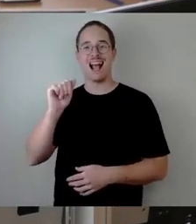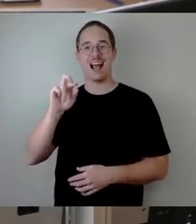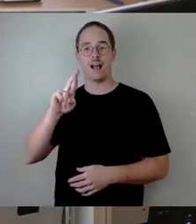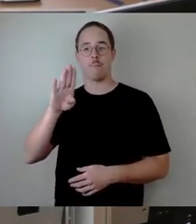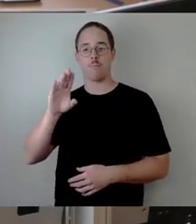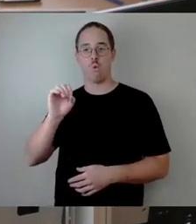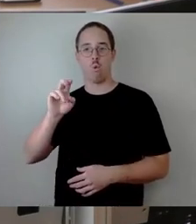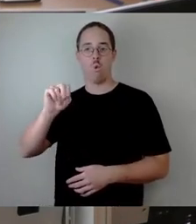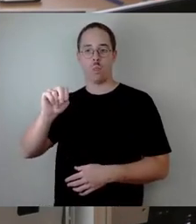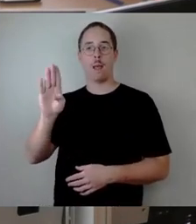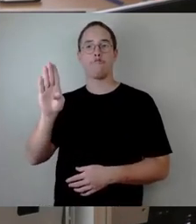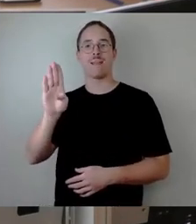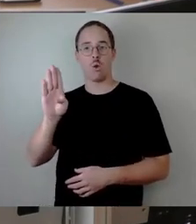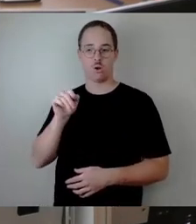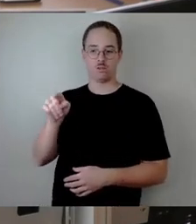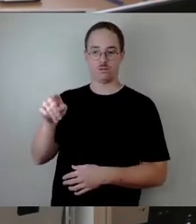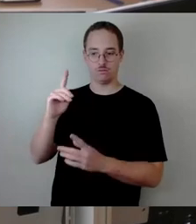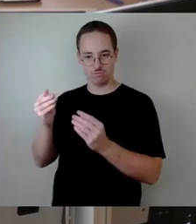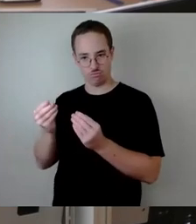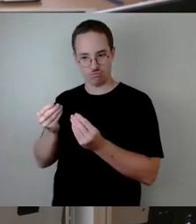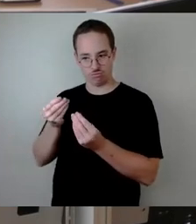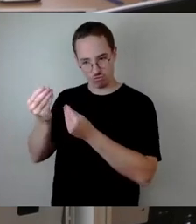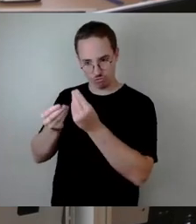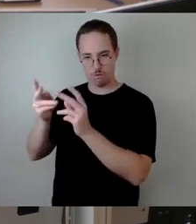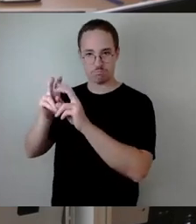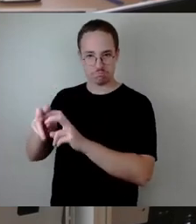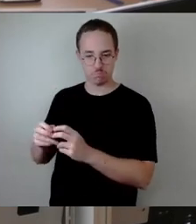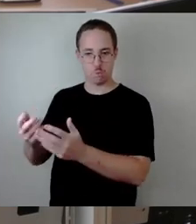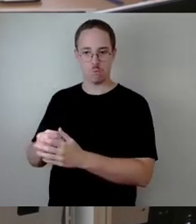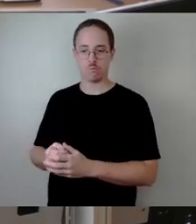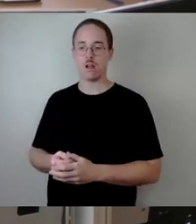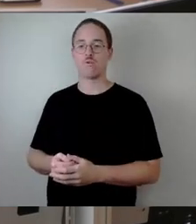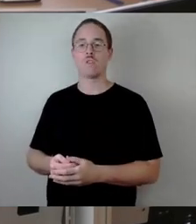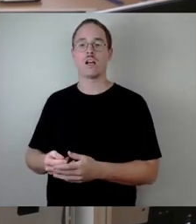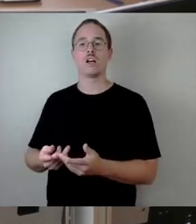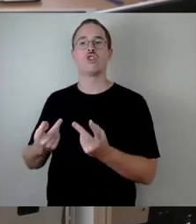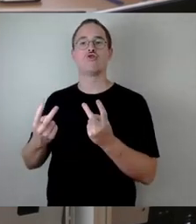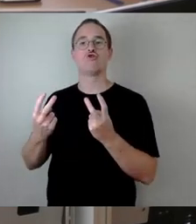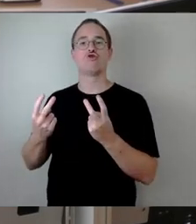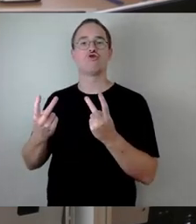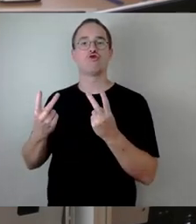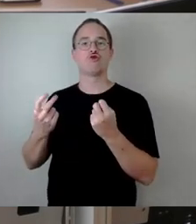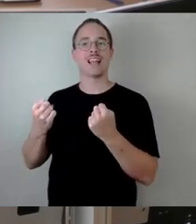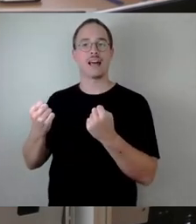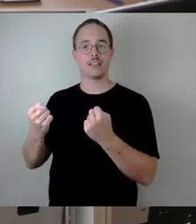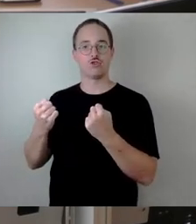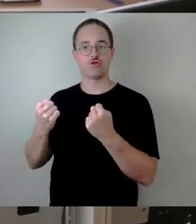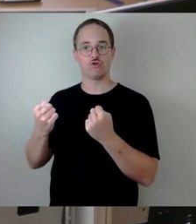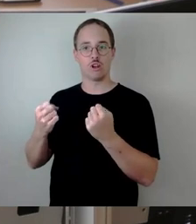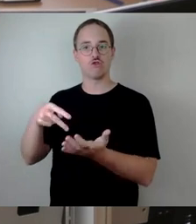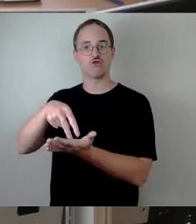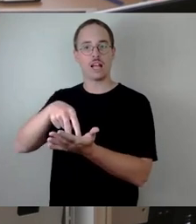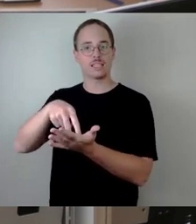statisch noch aus. In der Verbreiterung kam nur der Karbonbeton in Frage, um die Gehweg-Situation